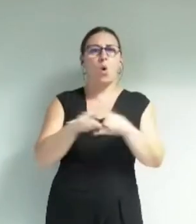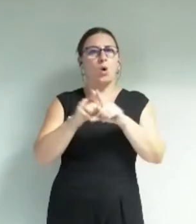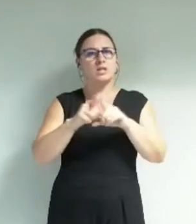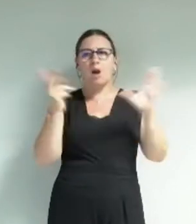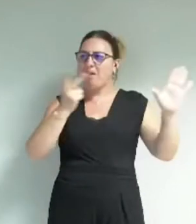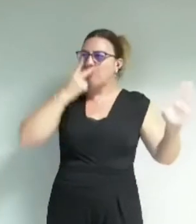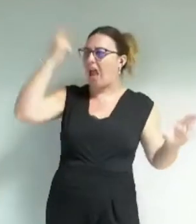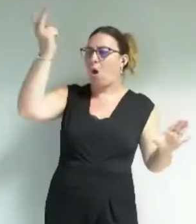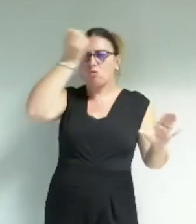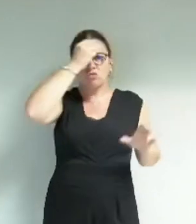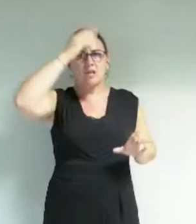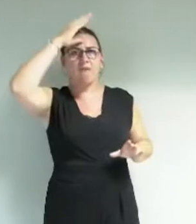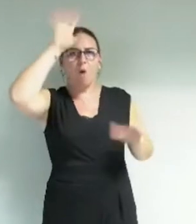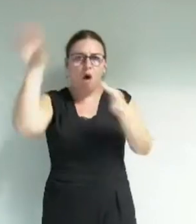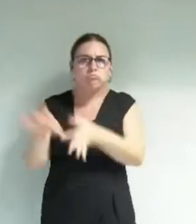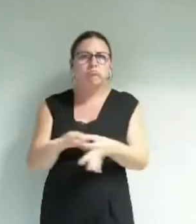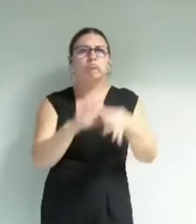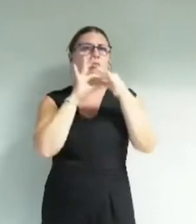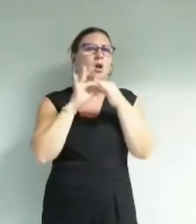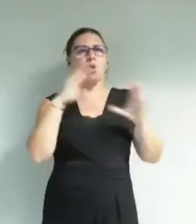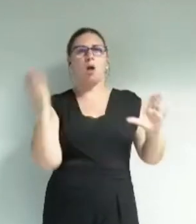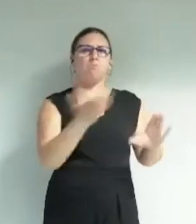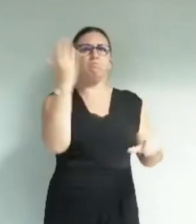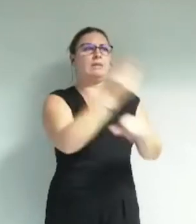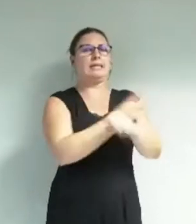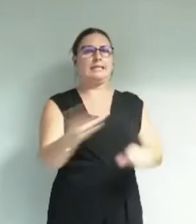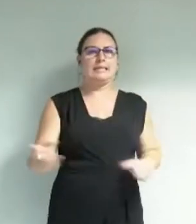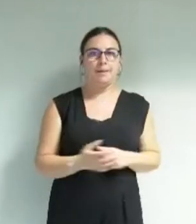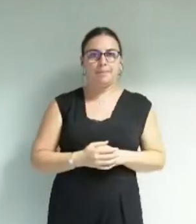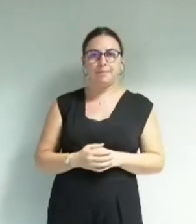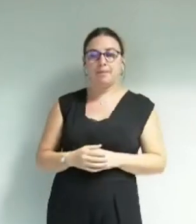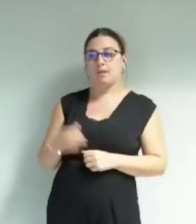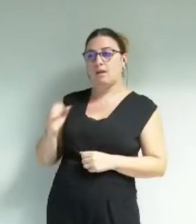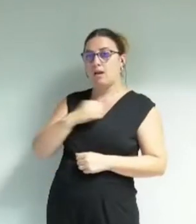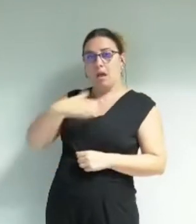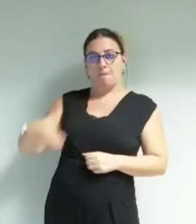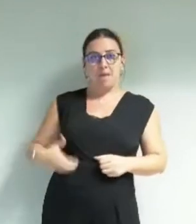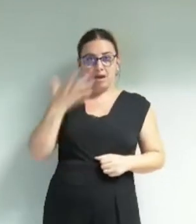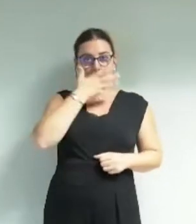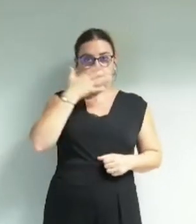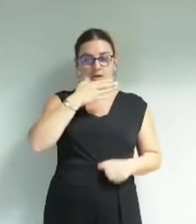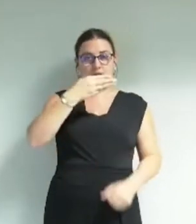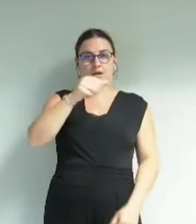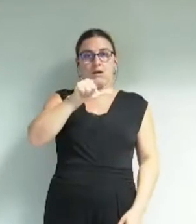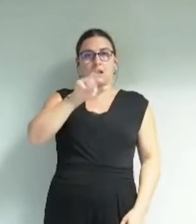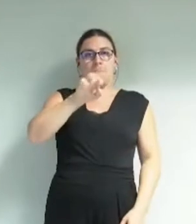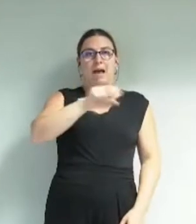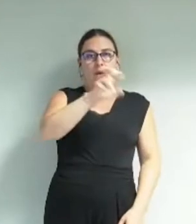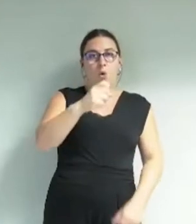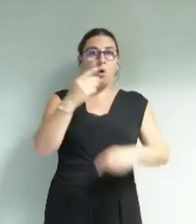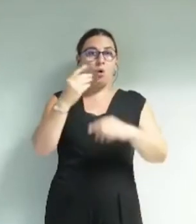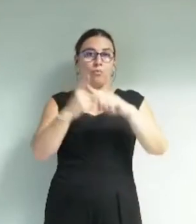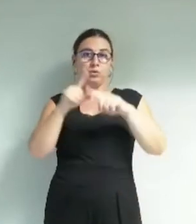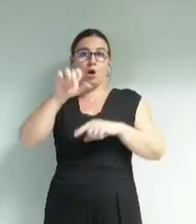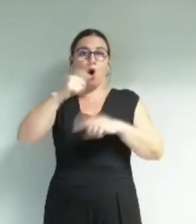savoir alliés à une courageuse prise de risque. Si le maire se permet d'amalgamer Malraux et Lang alors que leur politique